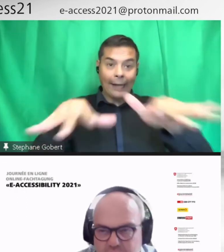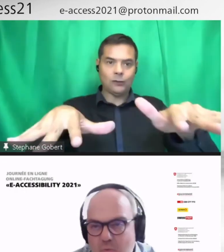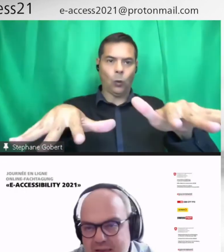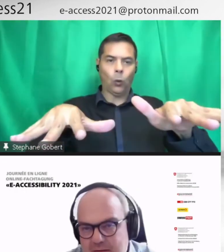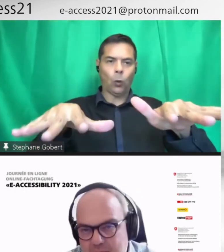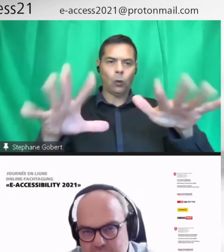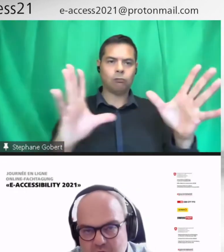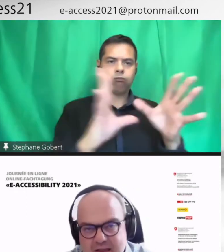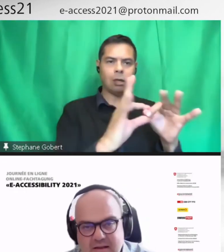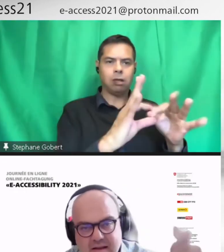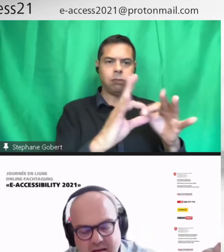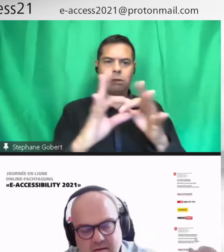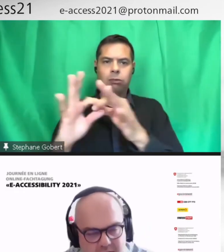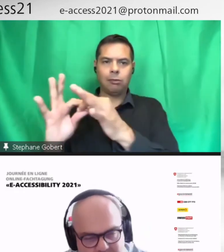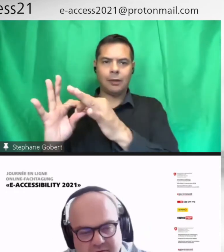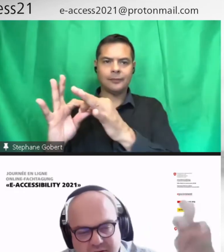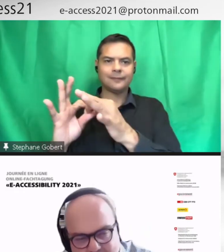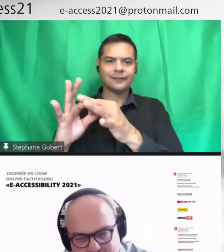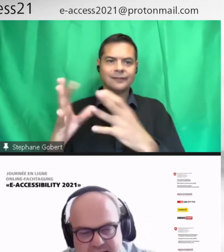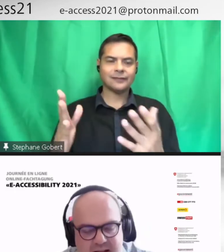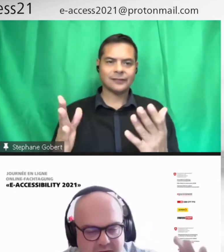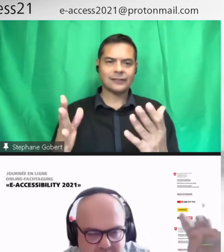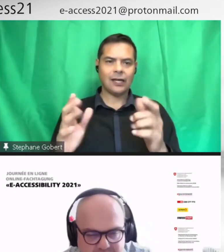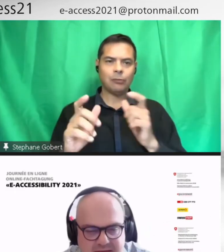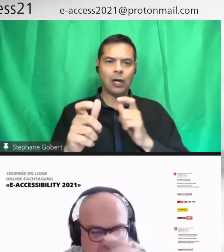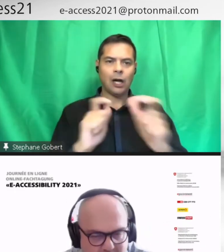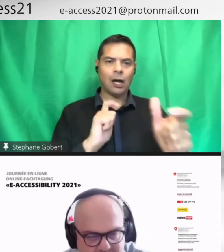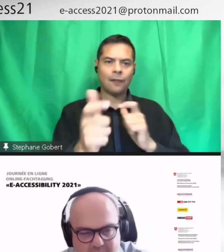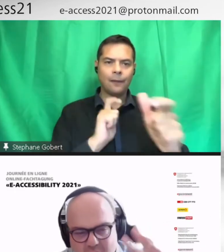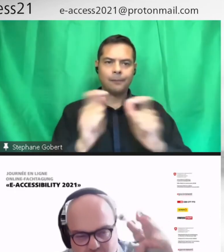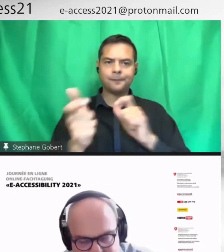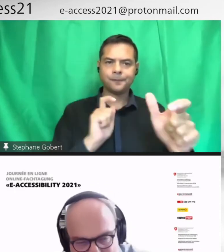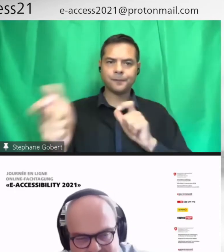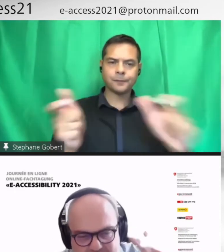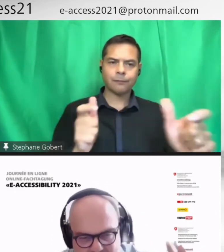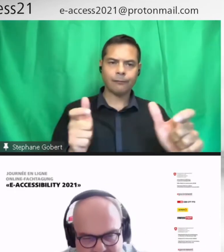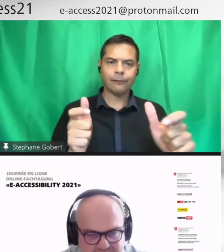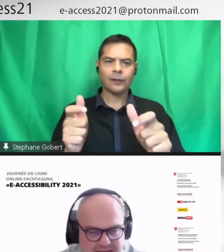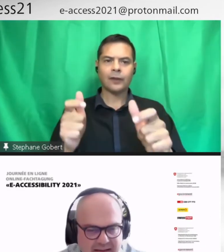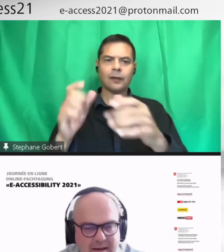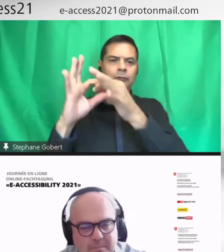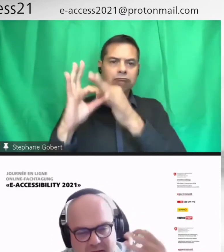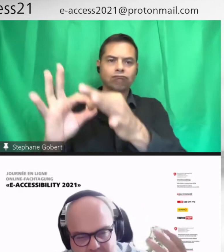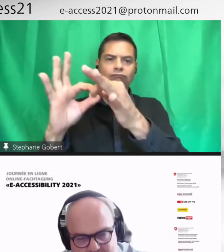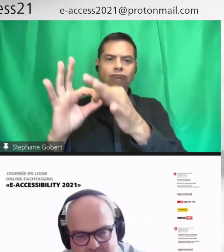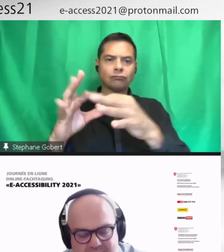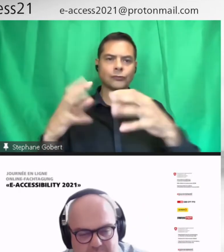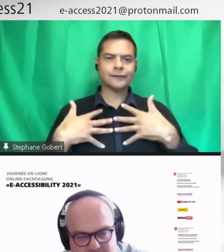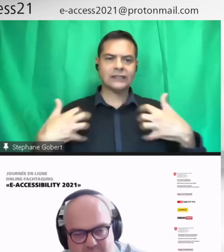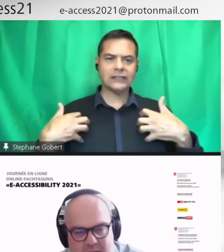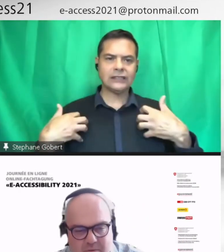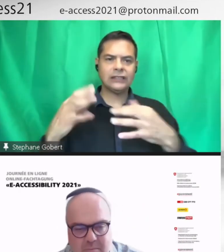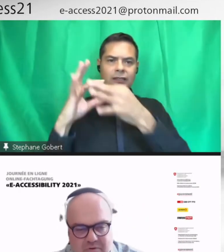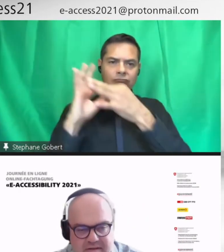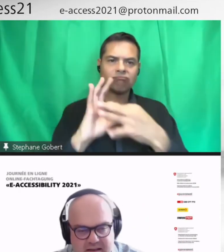moyens. Donc, il y a des liens, le livre de maths a des liens avec la physique ou avec la biologie ou avec le français, etc. Avec les plateformes d